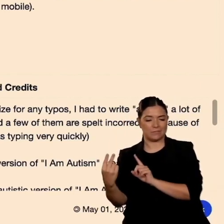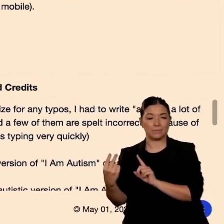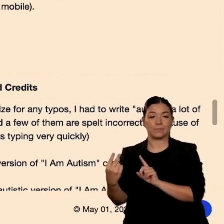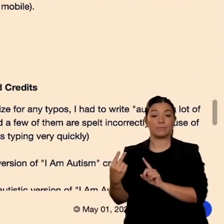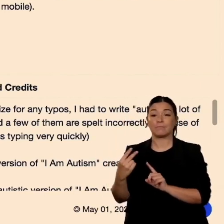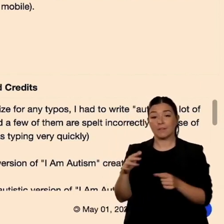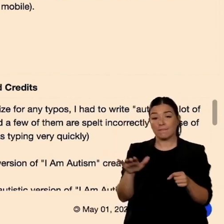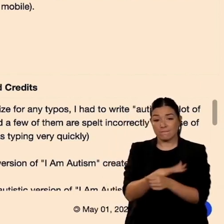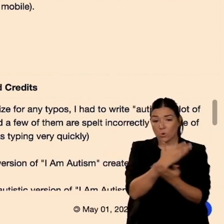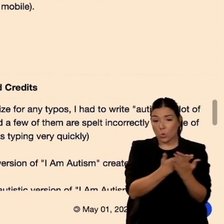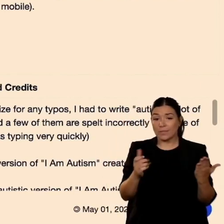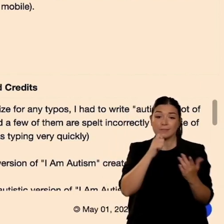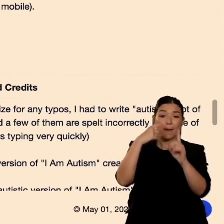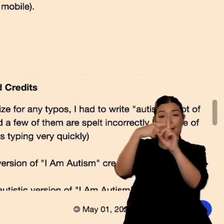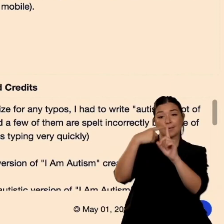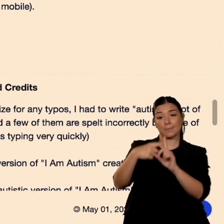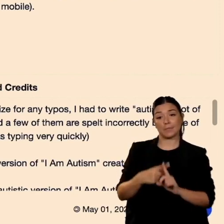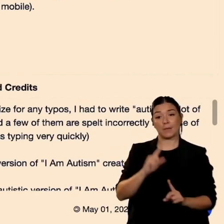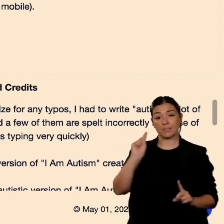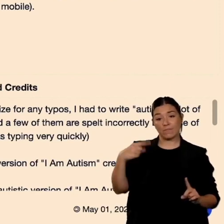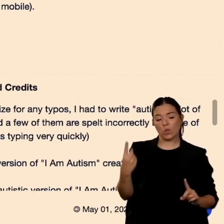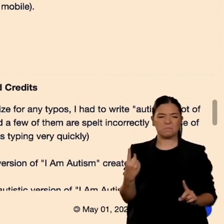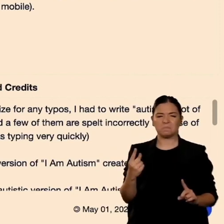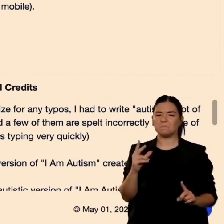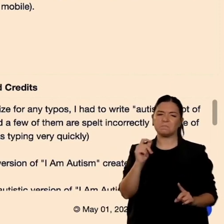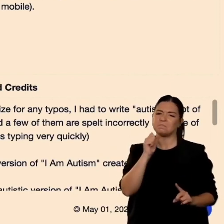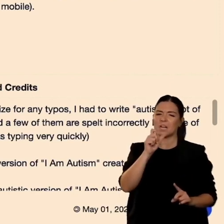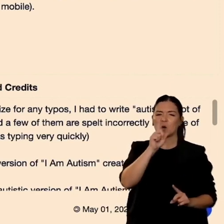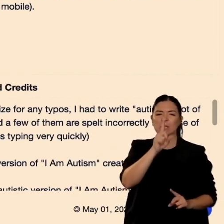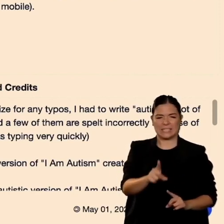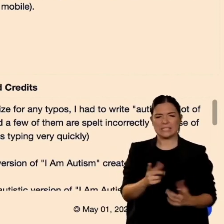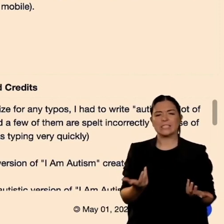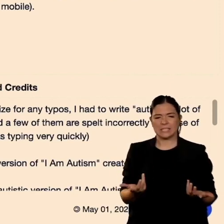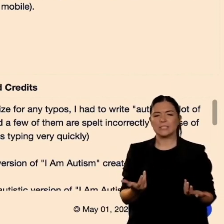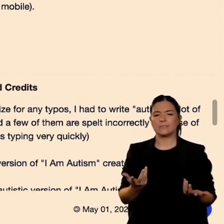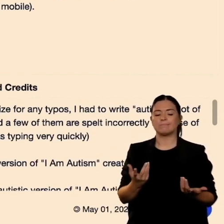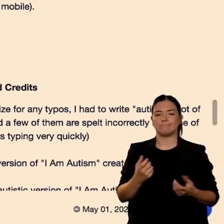vere sugli aspetti positivi e negativi semplicemente